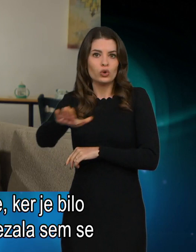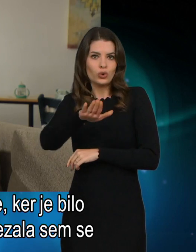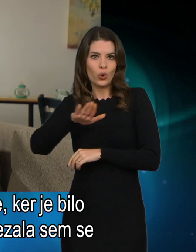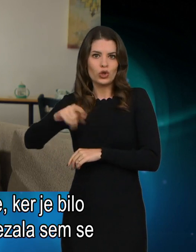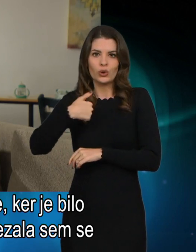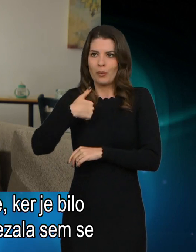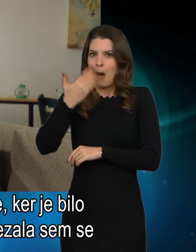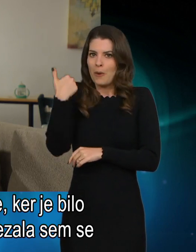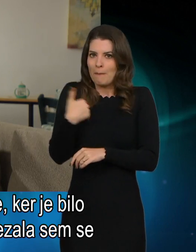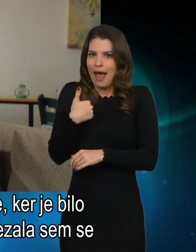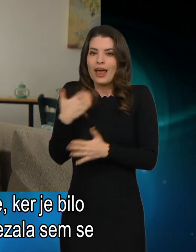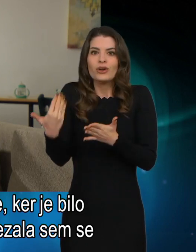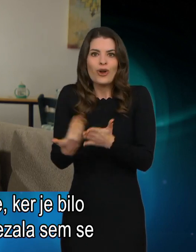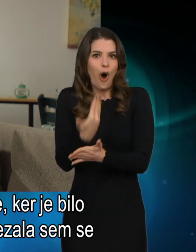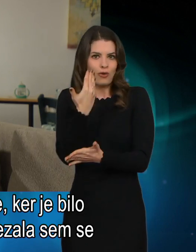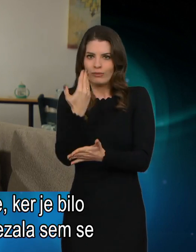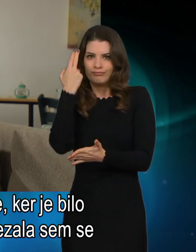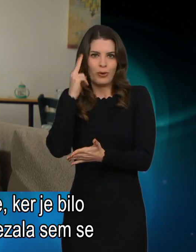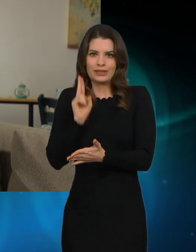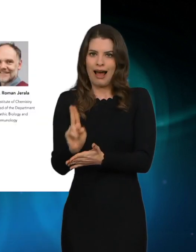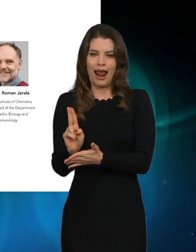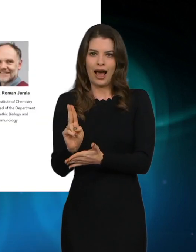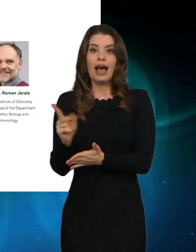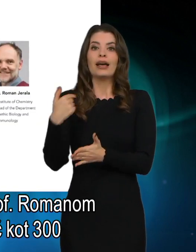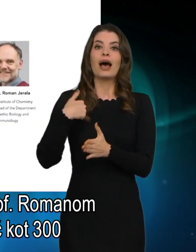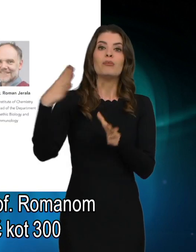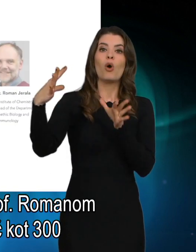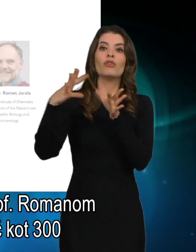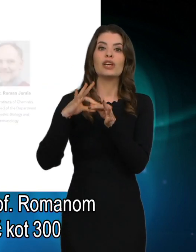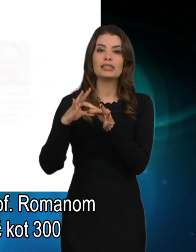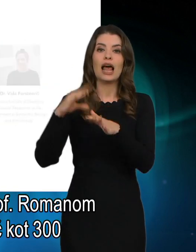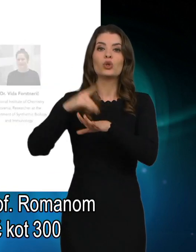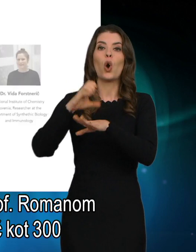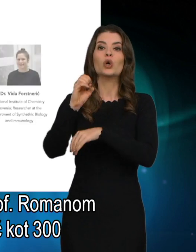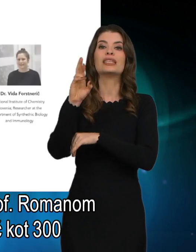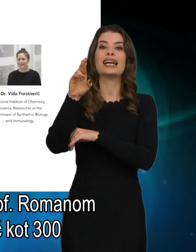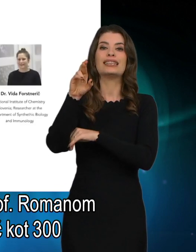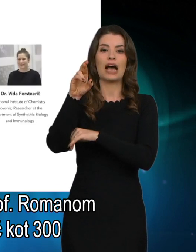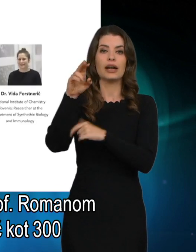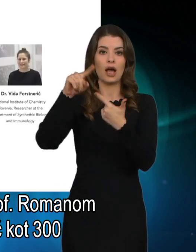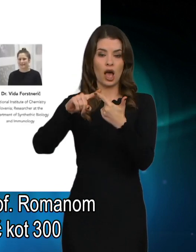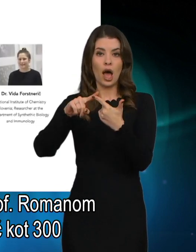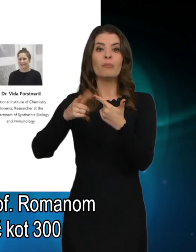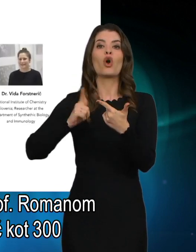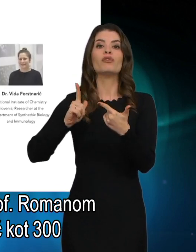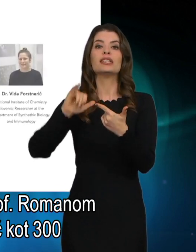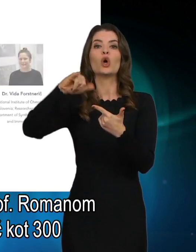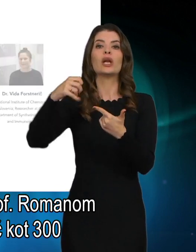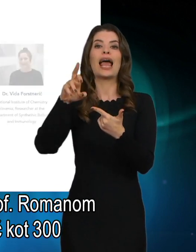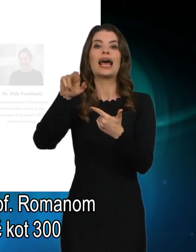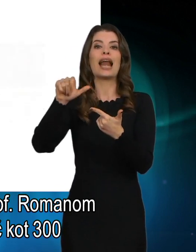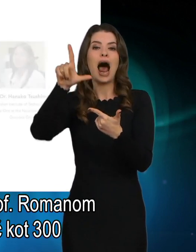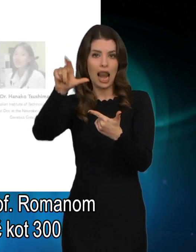vse nekako novo za mene. Povezala sem se z doktoru Sred, kar jem s profesor Romanom Jeralom in